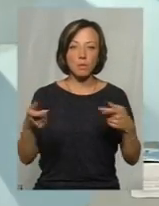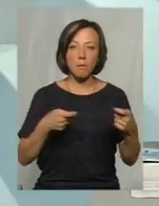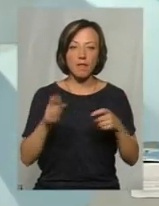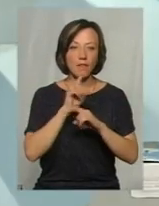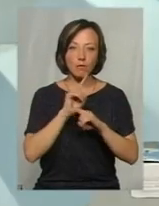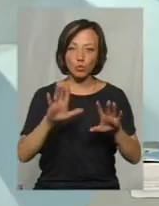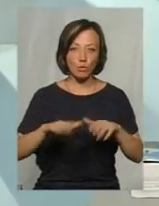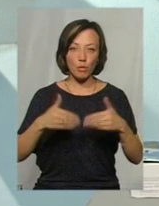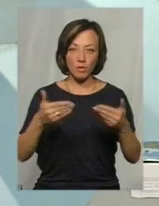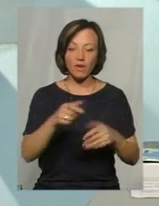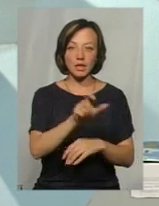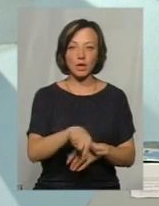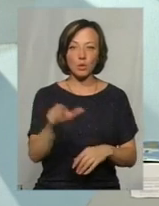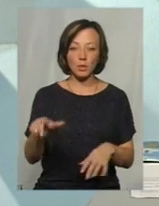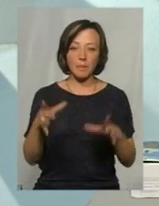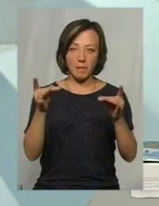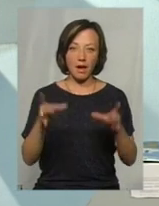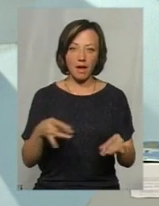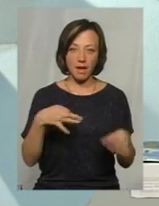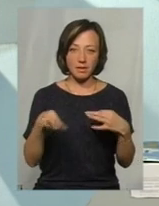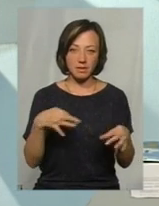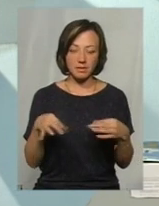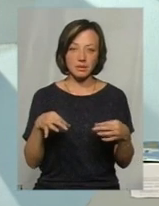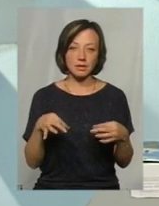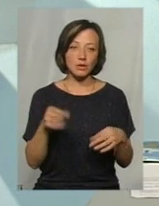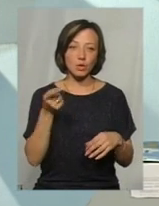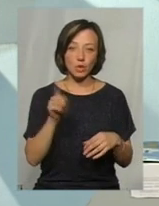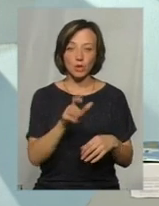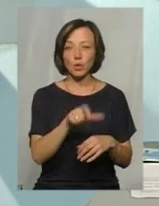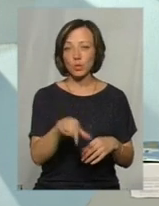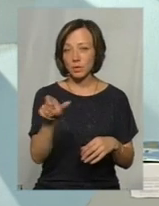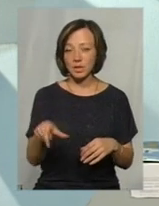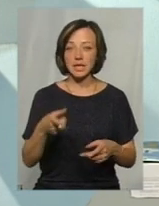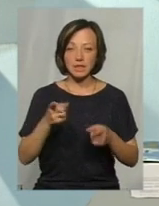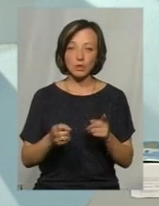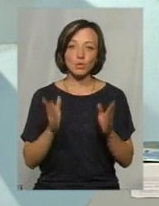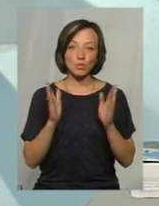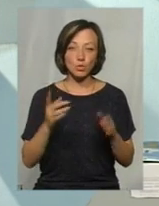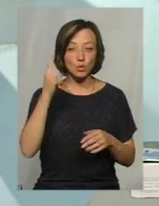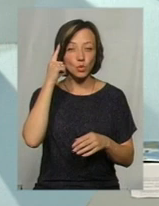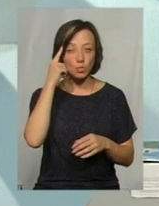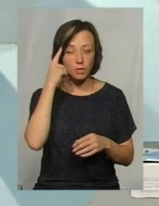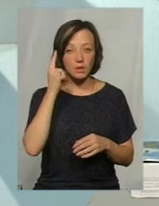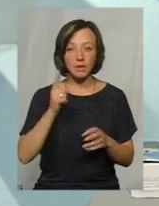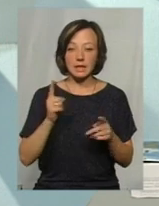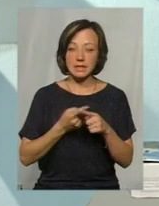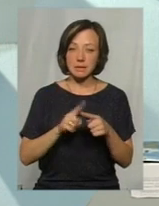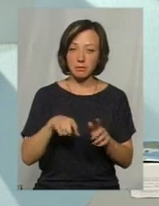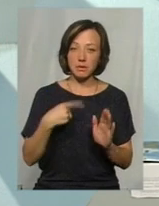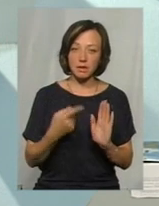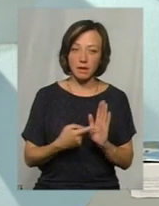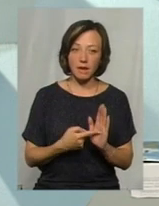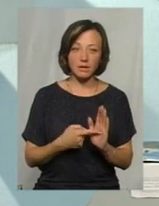не будуть пропонувати людям цих пакетів поліетилену, то тоді люди дійсно будуть замислюватись якось над цим, що